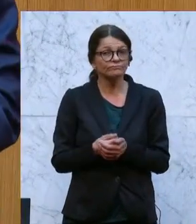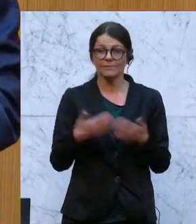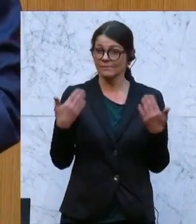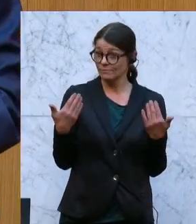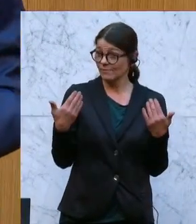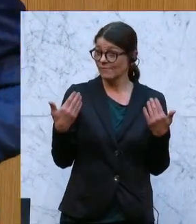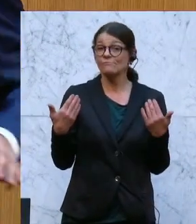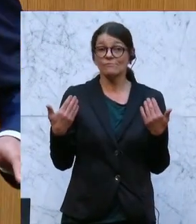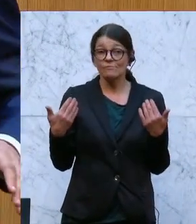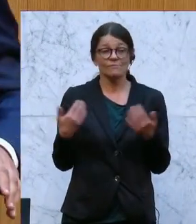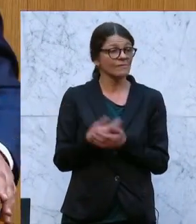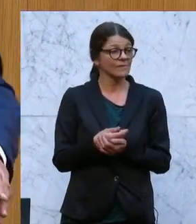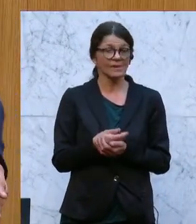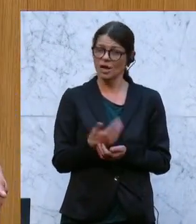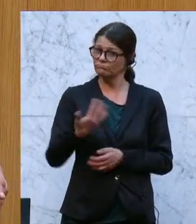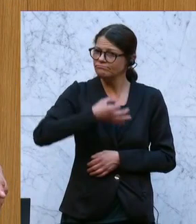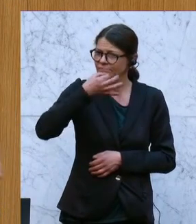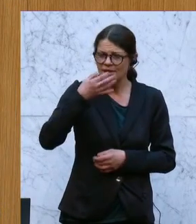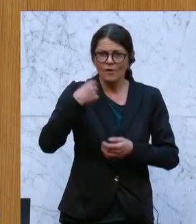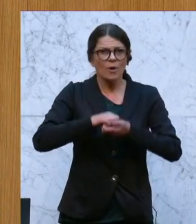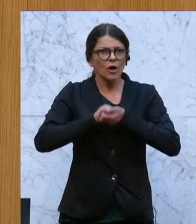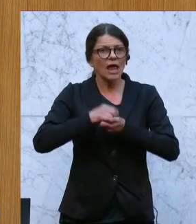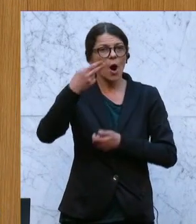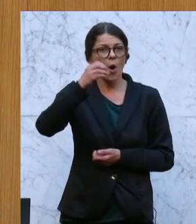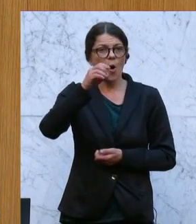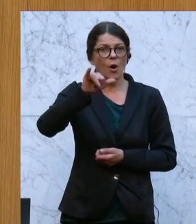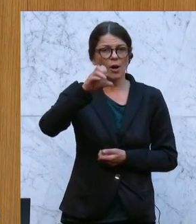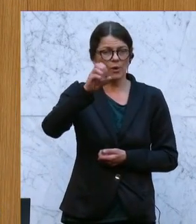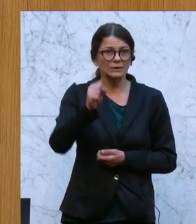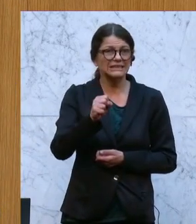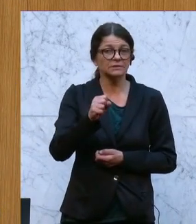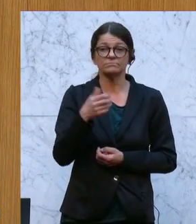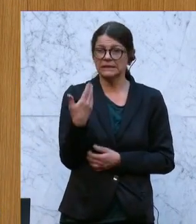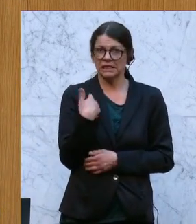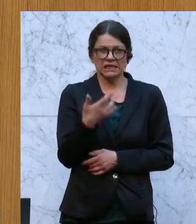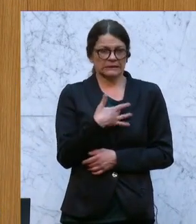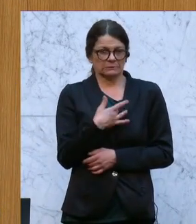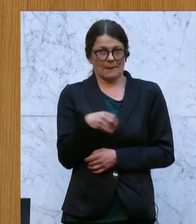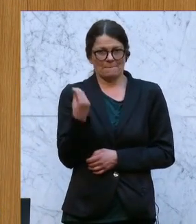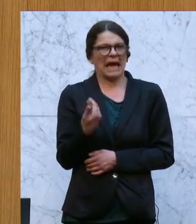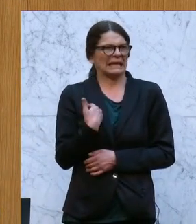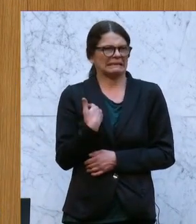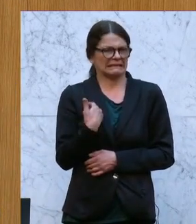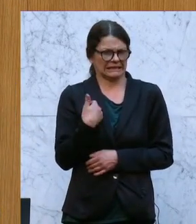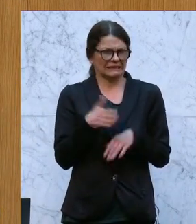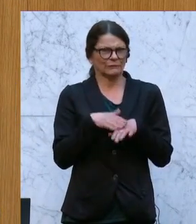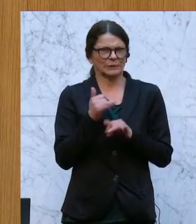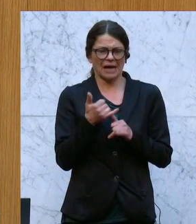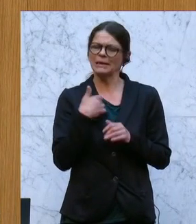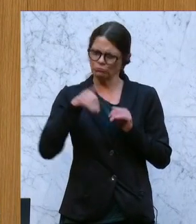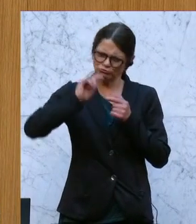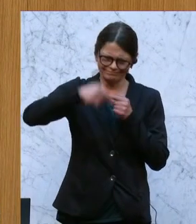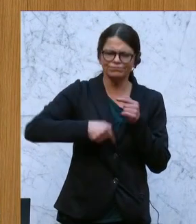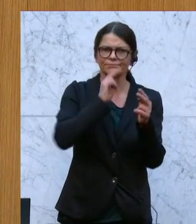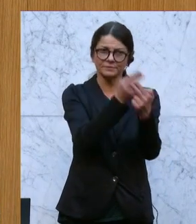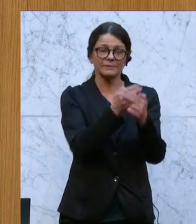mich die Rede vom Kollegen Hoyos ein bisschen peinlich berührt hat, worauf noch einzugehen sein wird, möchte